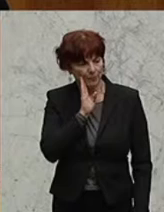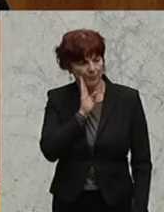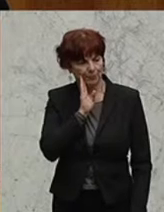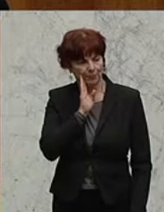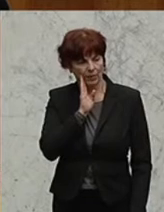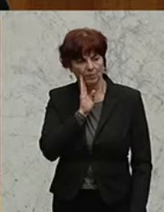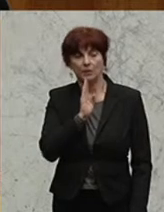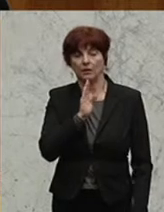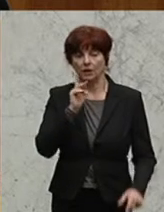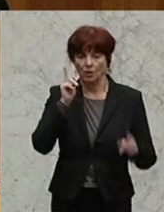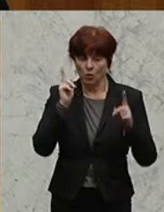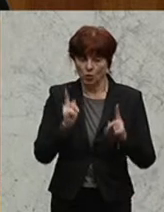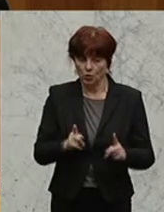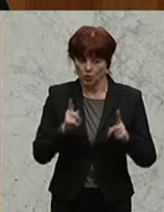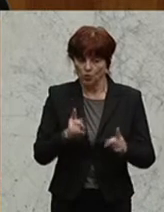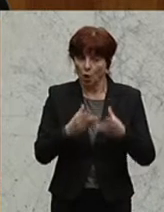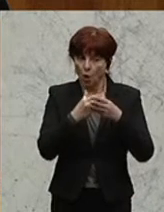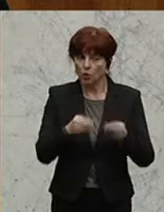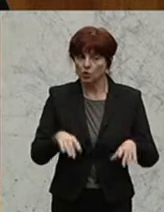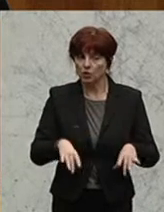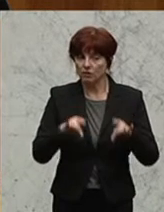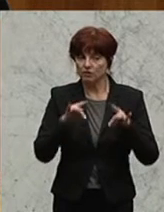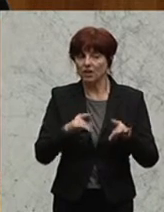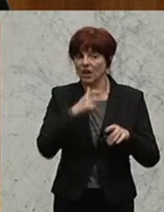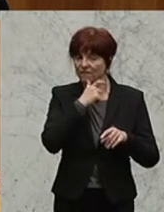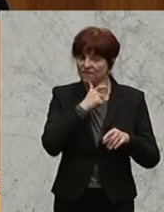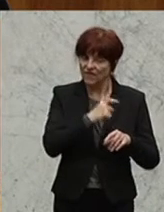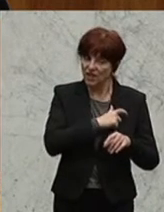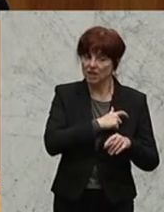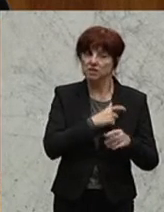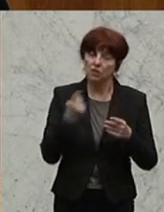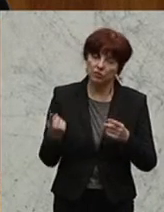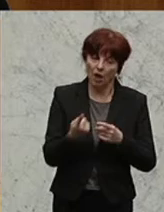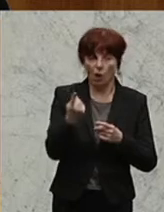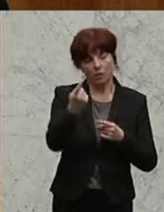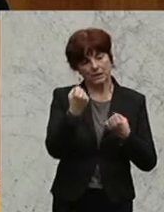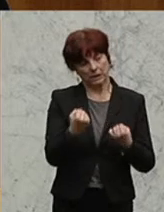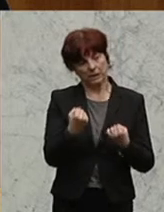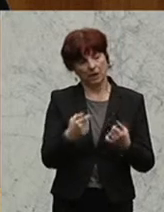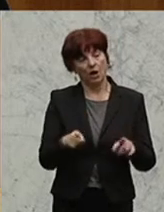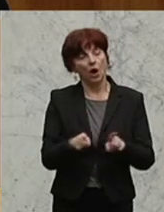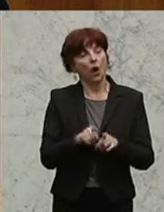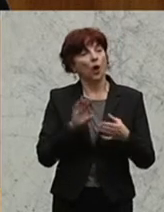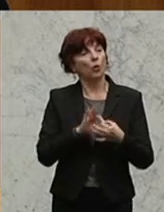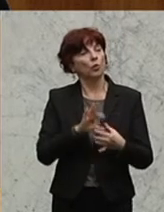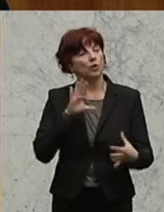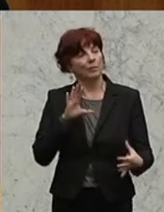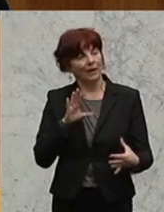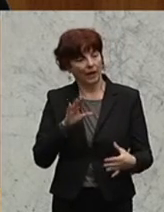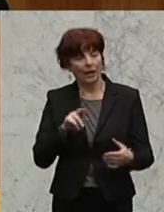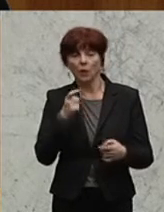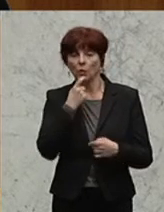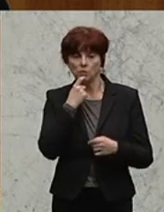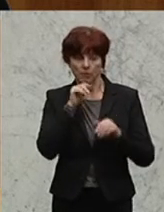nachhaltigen und Lösungen zu suchen und natürlich auch für einen unabhängigen Konsumentenschutz auch stark